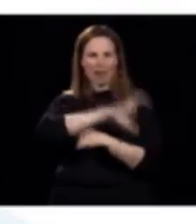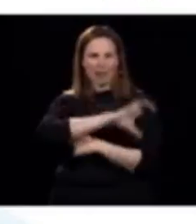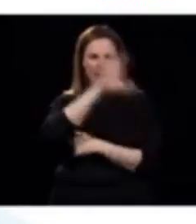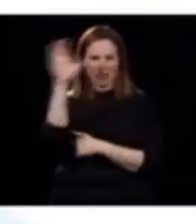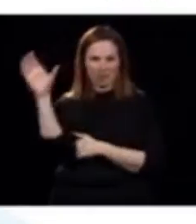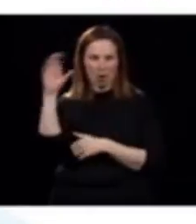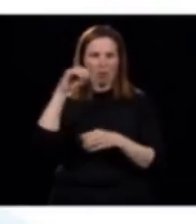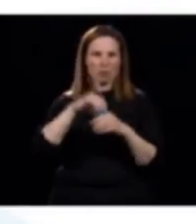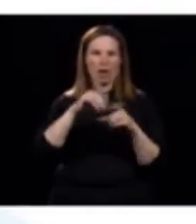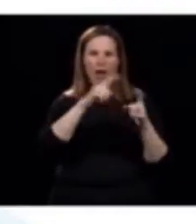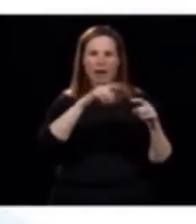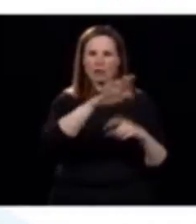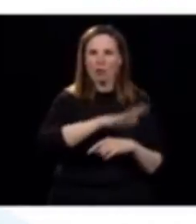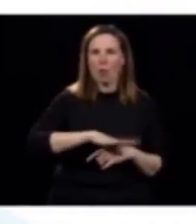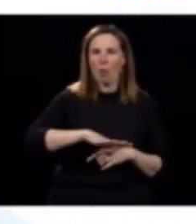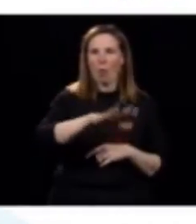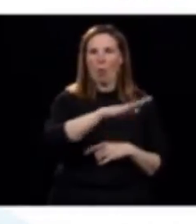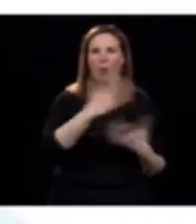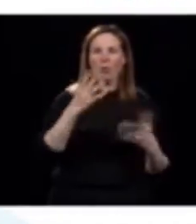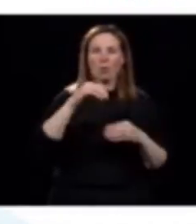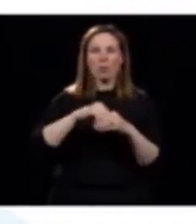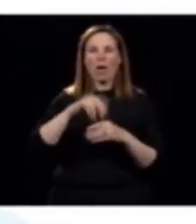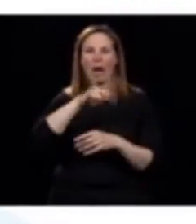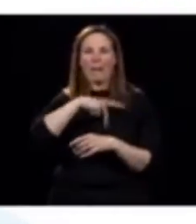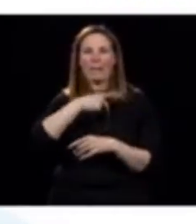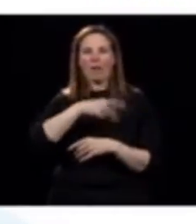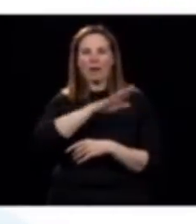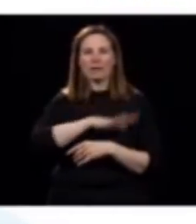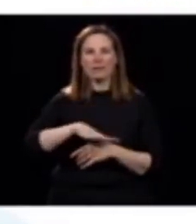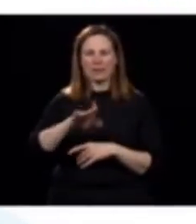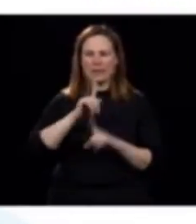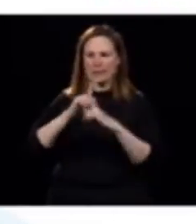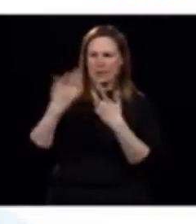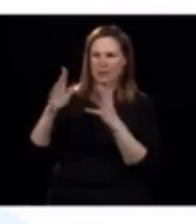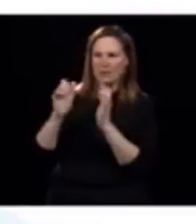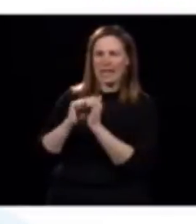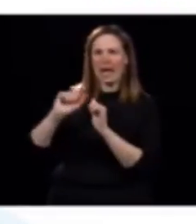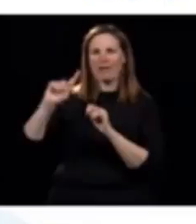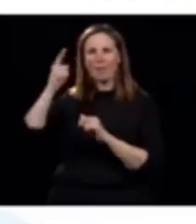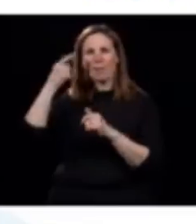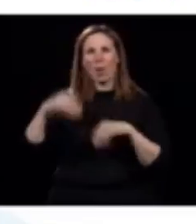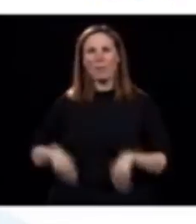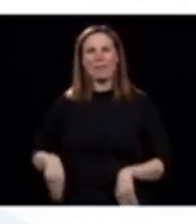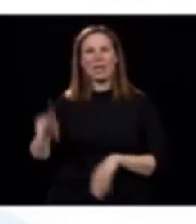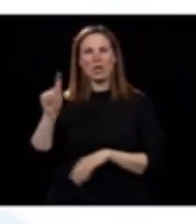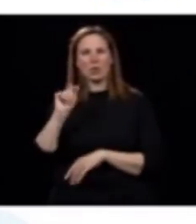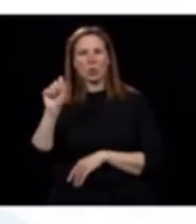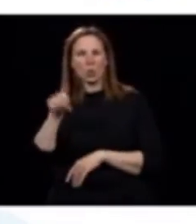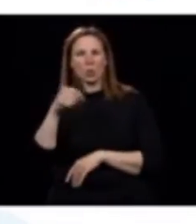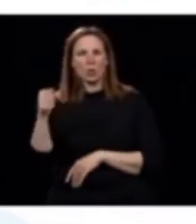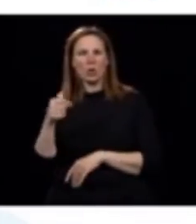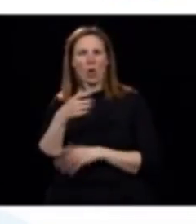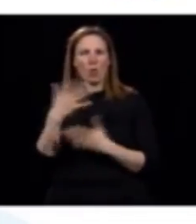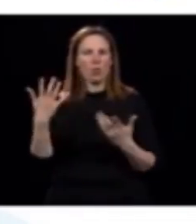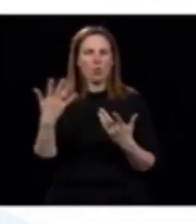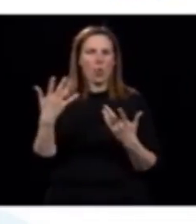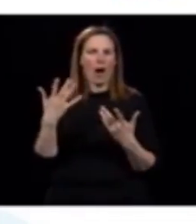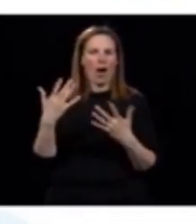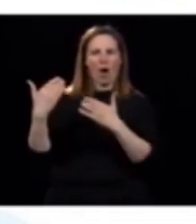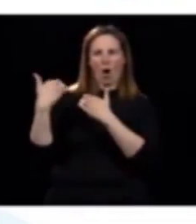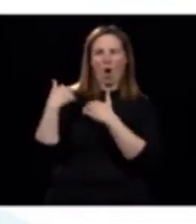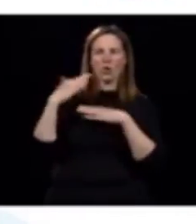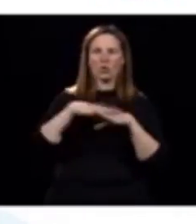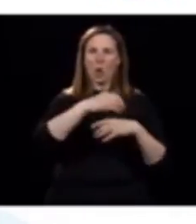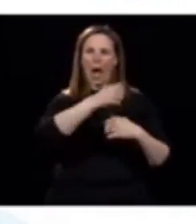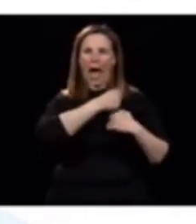villes ou dans certaines régions du pays. Est-ce que vous avez eu des discussions à ce sujet-là avec M. Trudeau et quel rôle vous pourriez ou pas envisager pour l'armée,